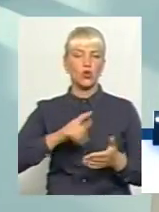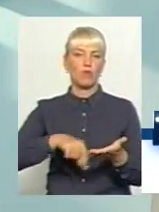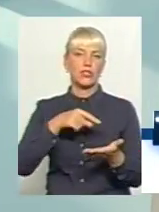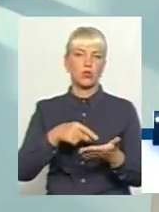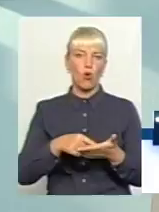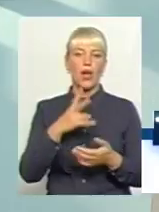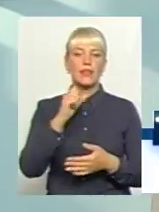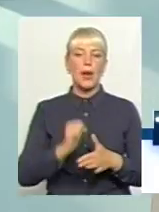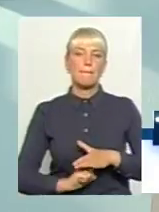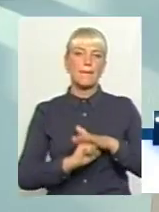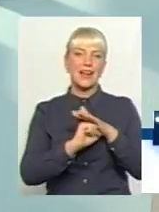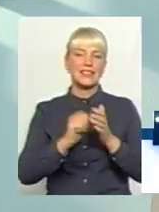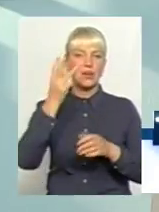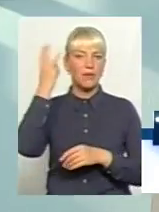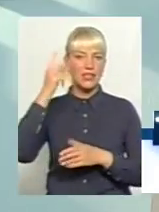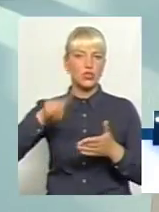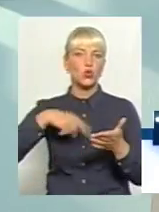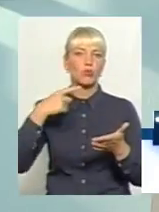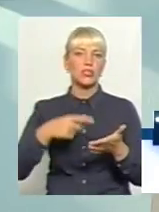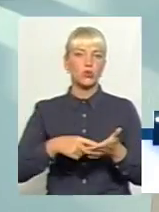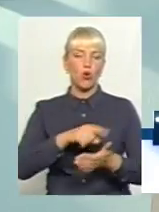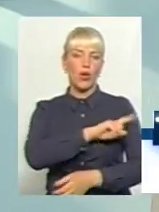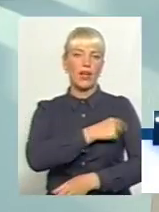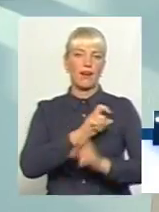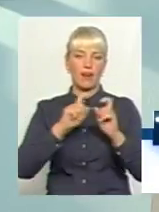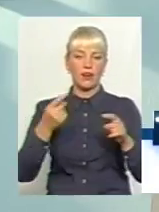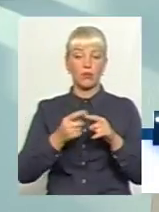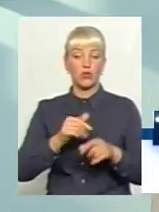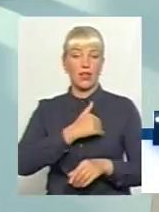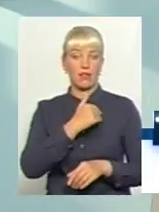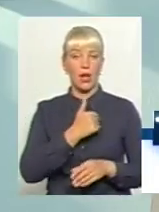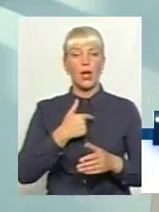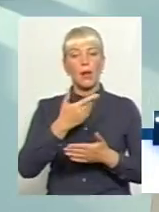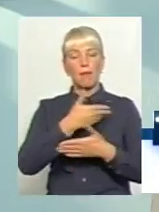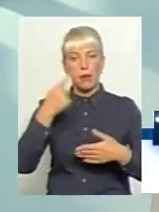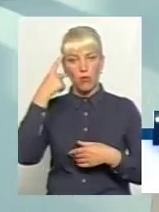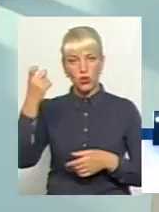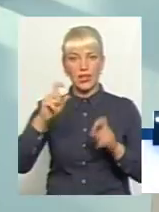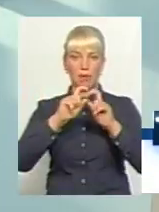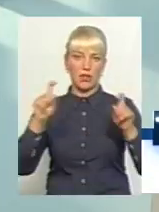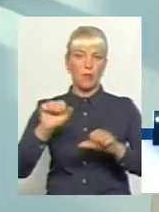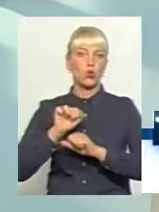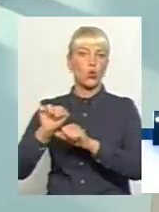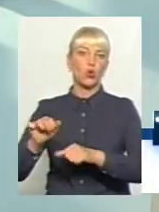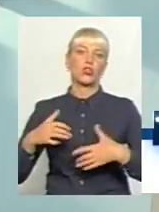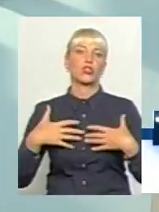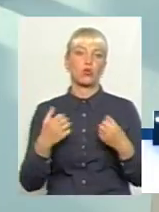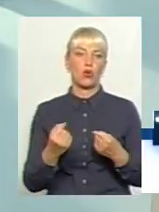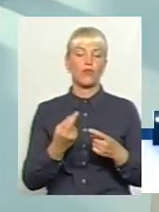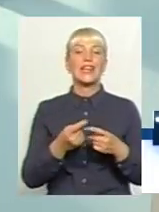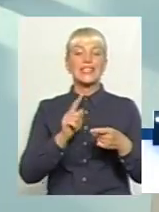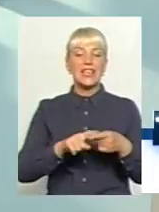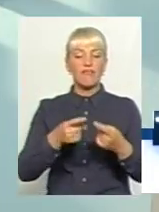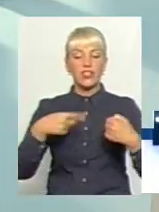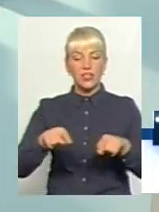лікарні. Про цей намір ми повідомили департаменту охорони здоров'я. Звичайно, таке відділення може